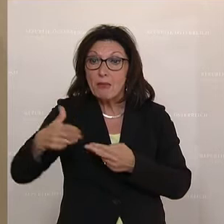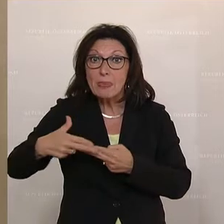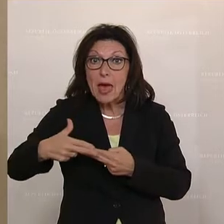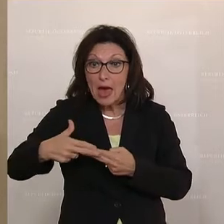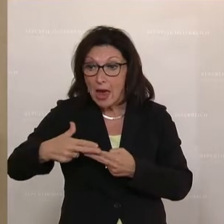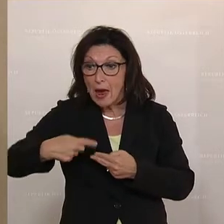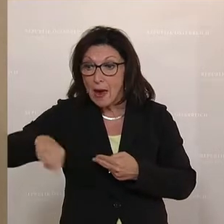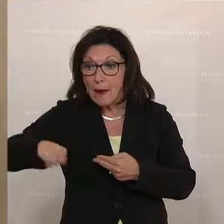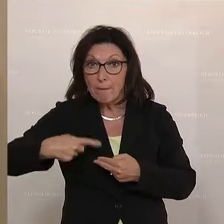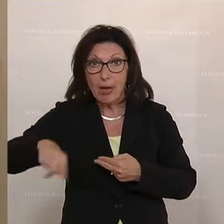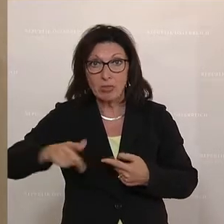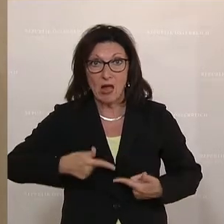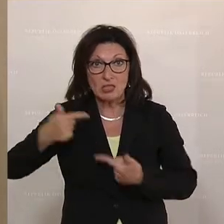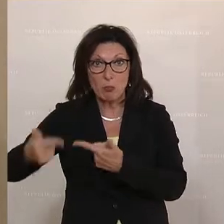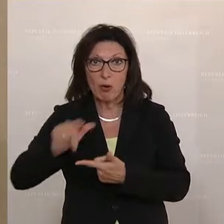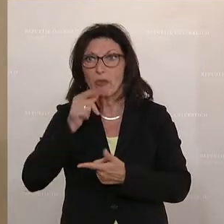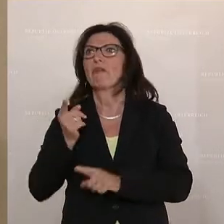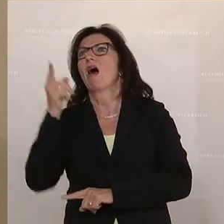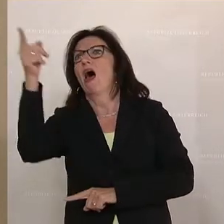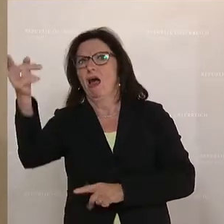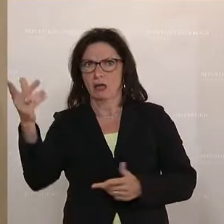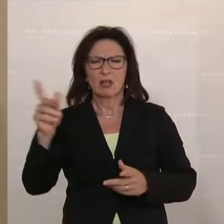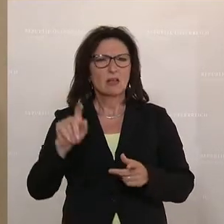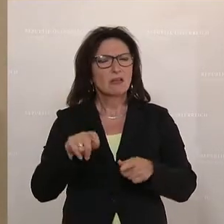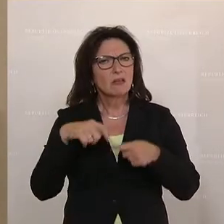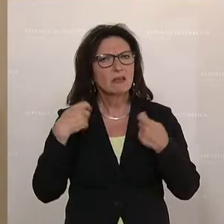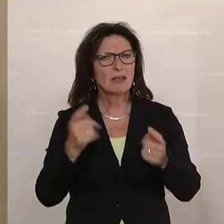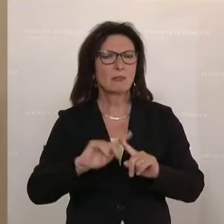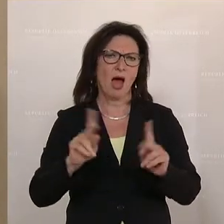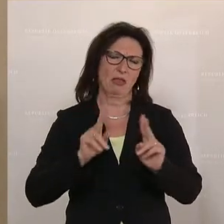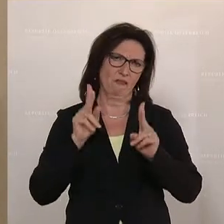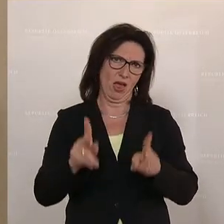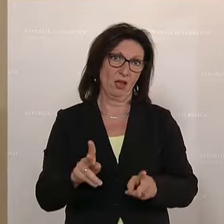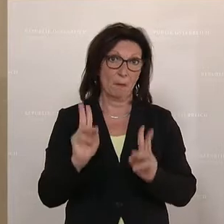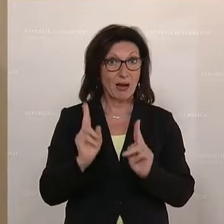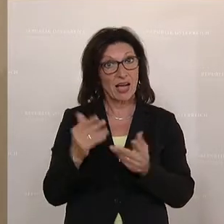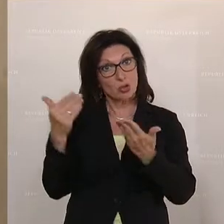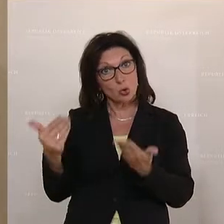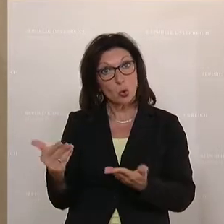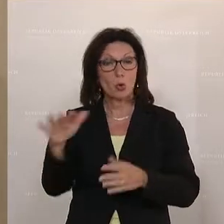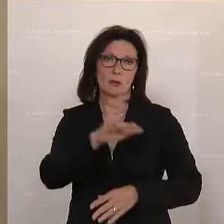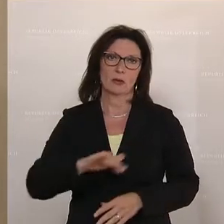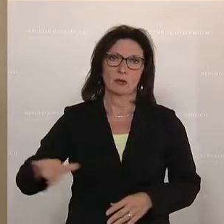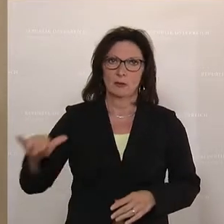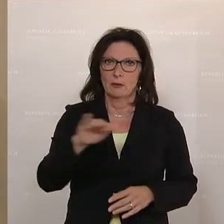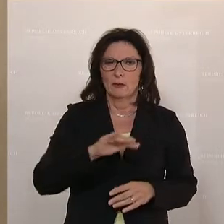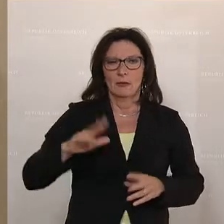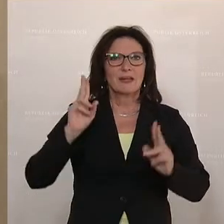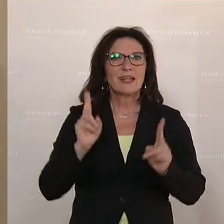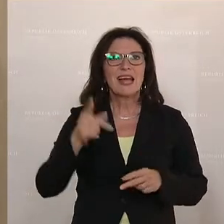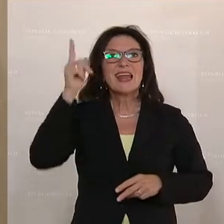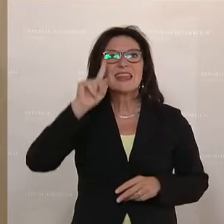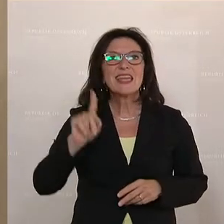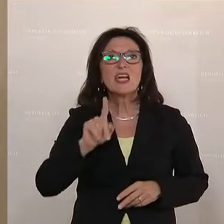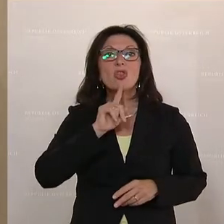transportiert werden sollen. Es gibt ja Alternativen. Man kann das so machen in diesem Bereich, dass man die Tiere nur zum